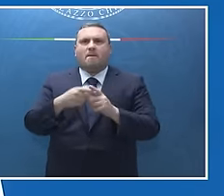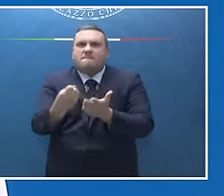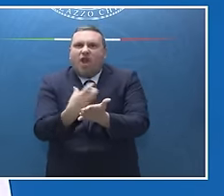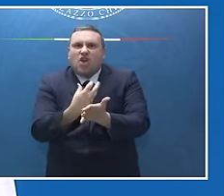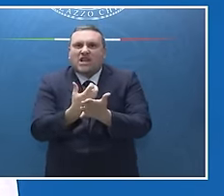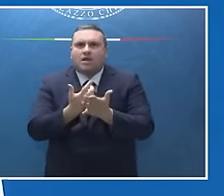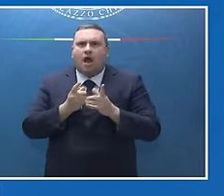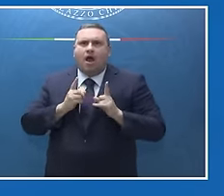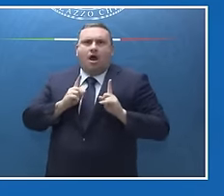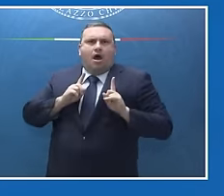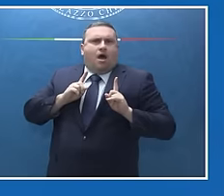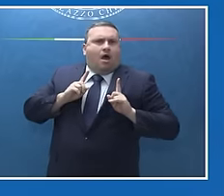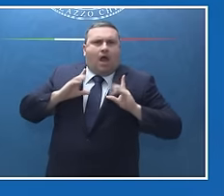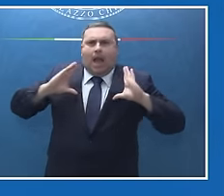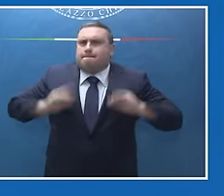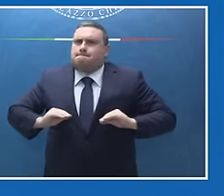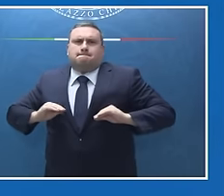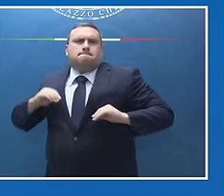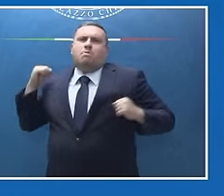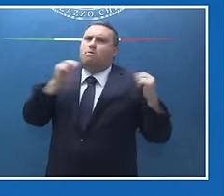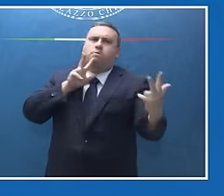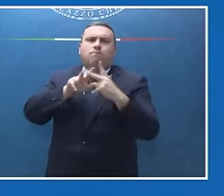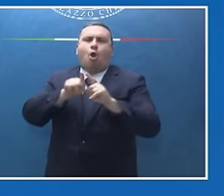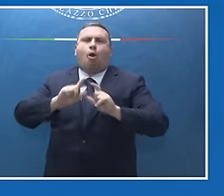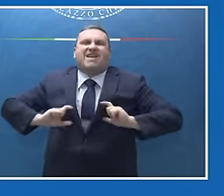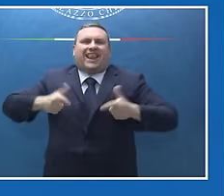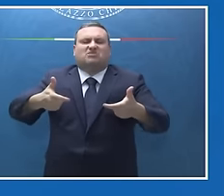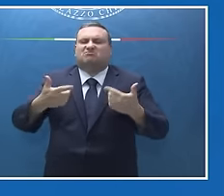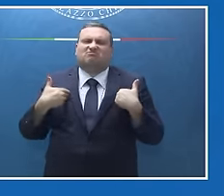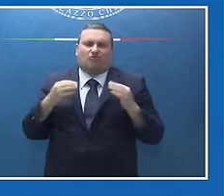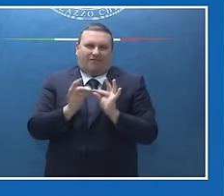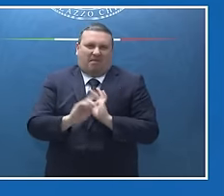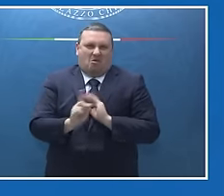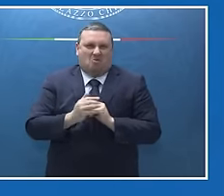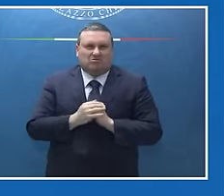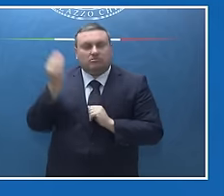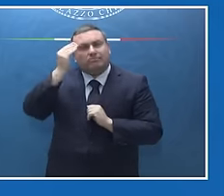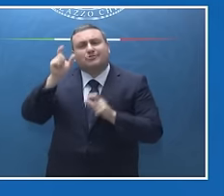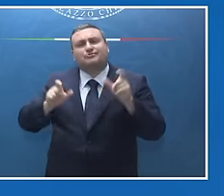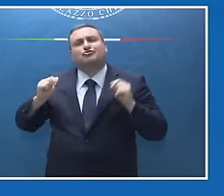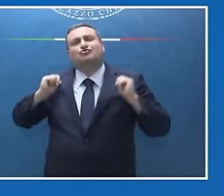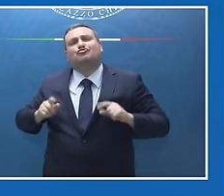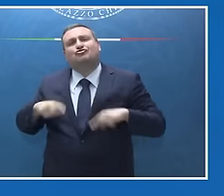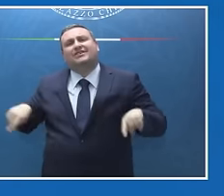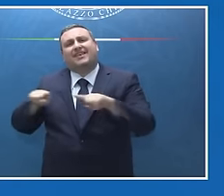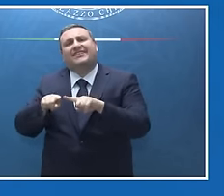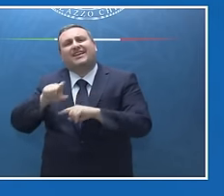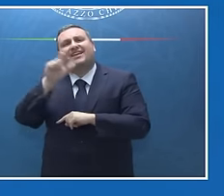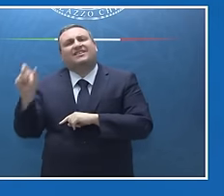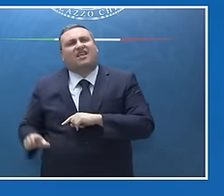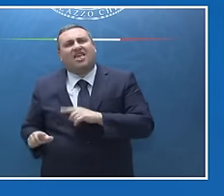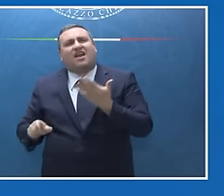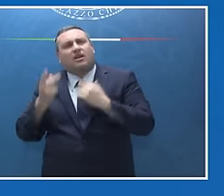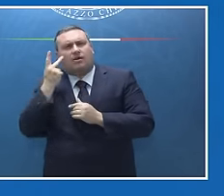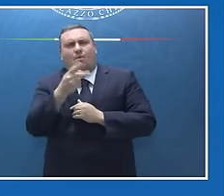provocazioni aumenteranno. Penso che i cittadini italiani si debbano interrogare su quale sia l'amore che hanno per la loro nazione esponenti